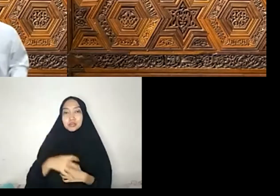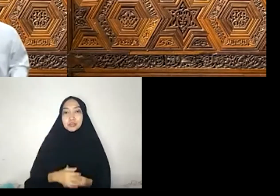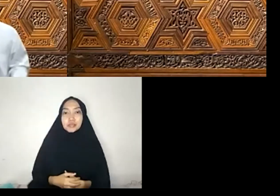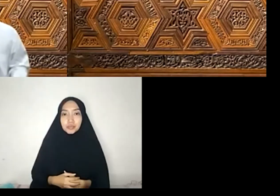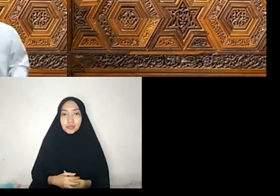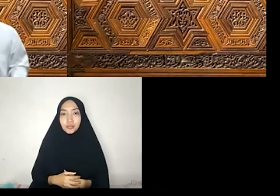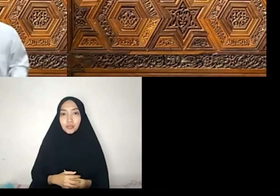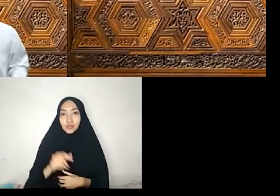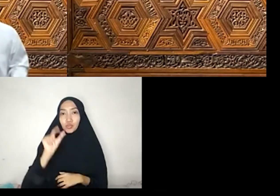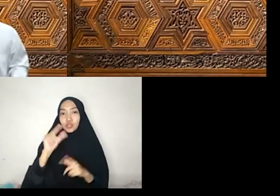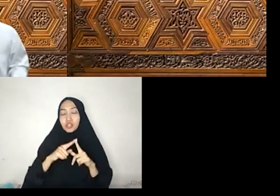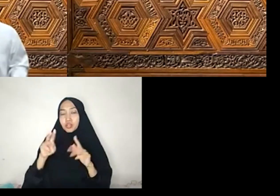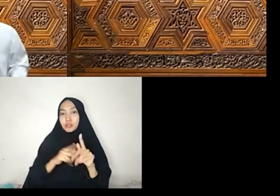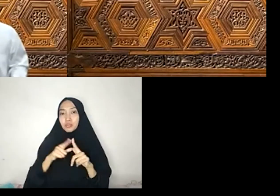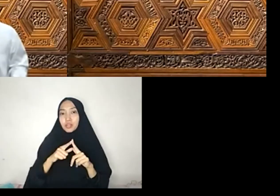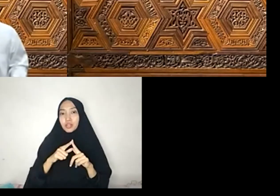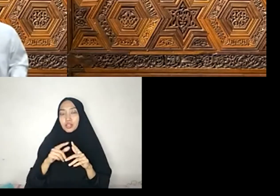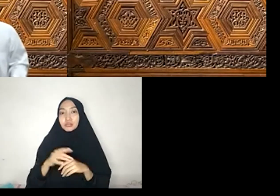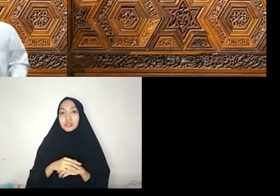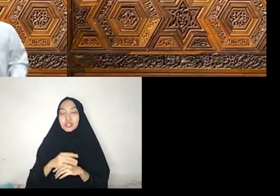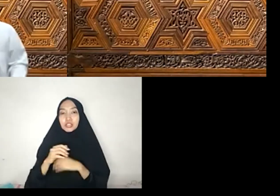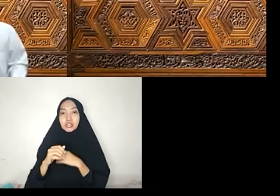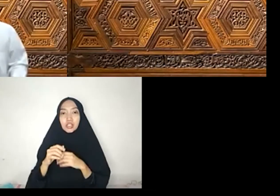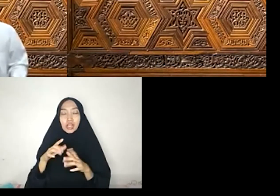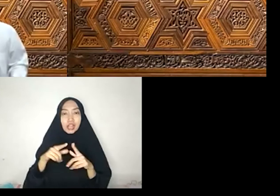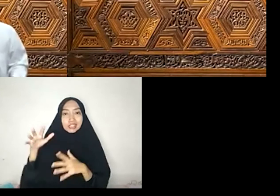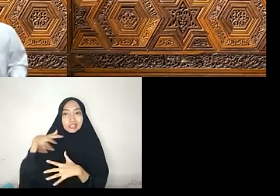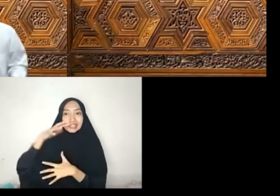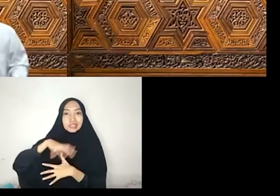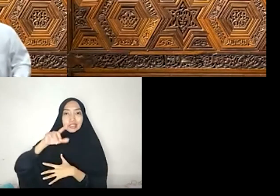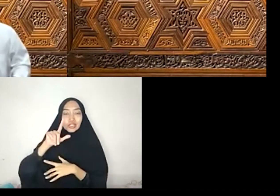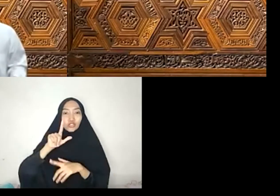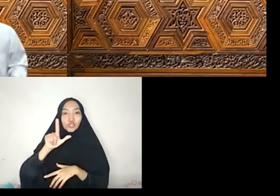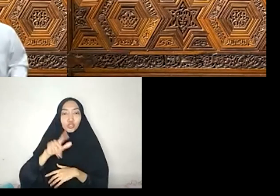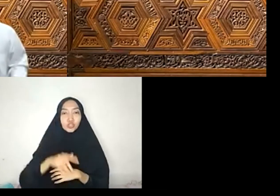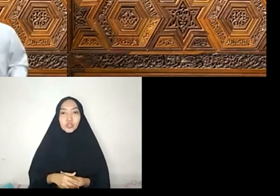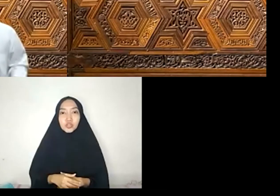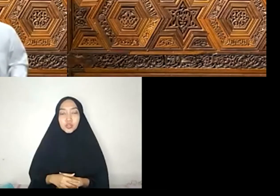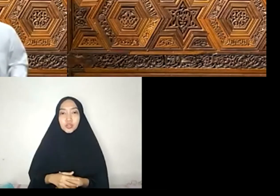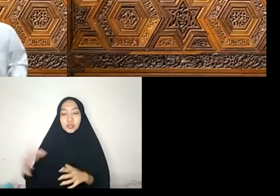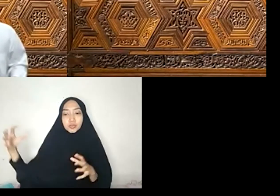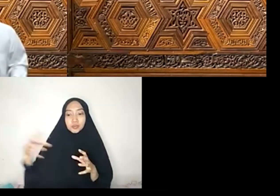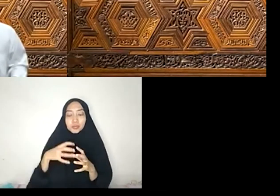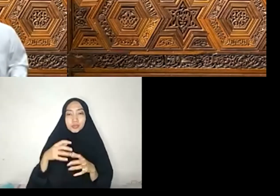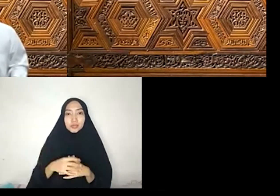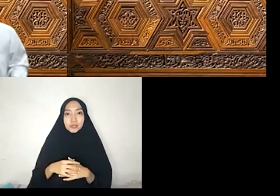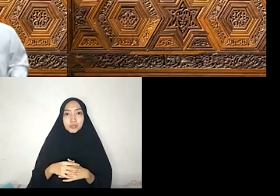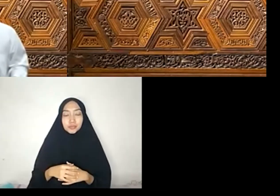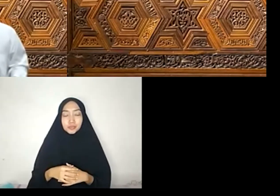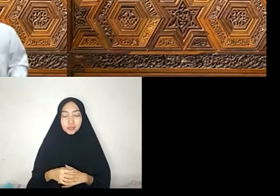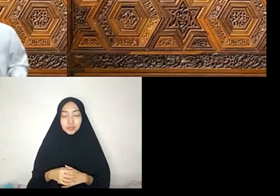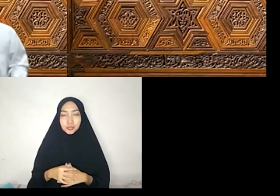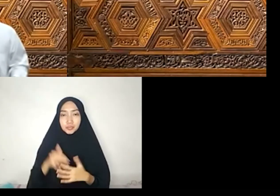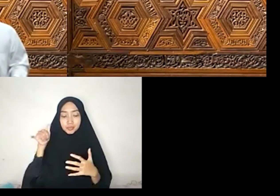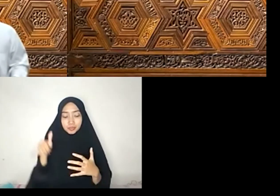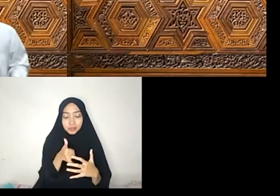Ibn Al-Qayyim Al-Jawzi menyatakan Fa inna sari'ata babnaha wa asasuha ala al